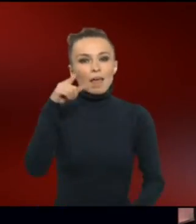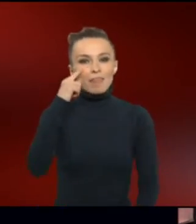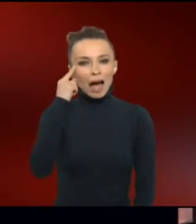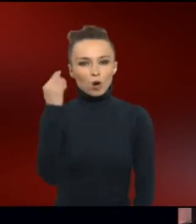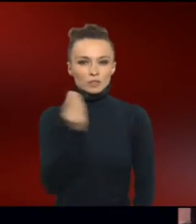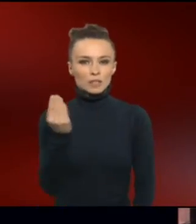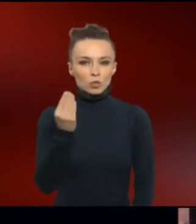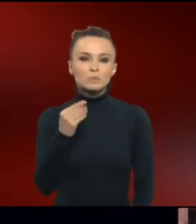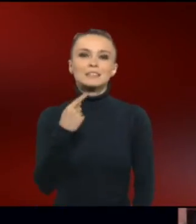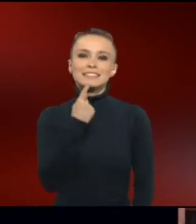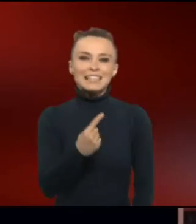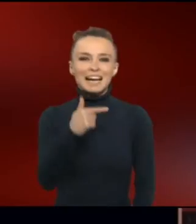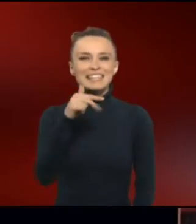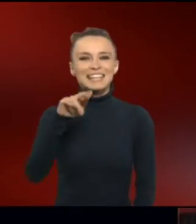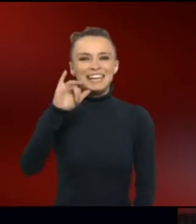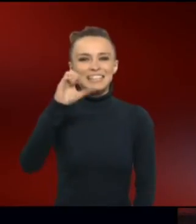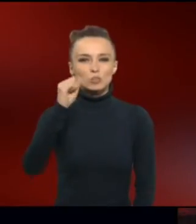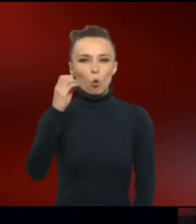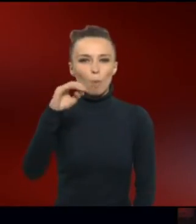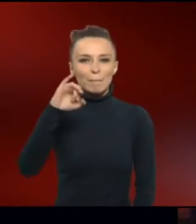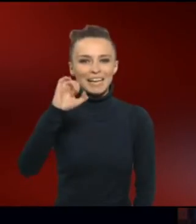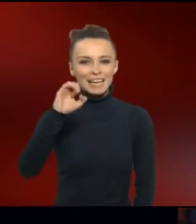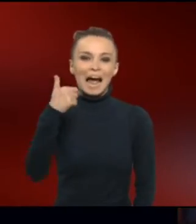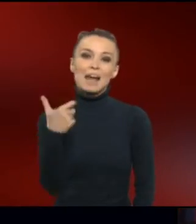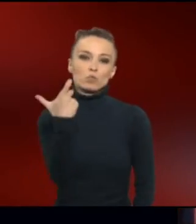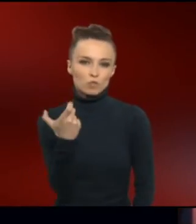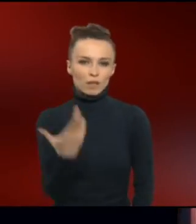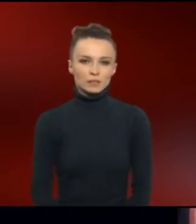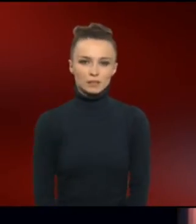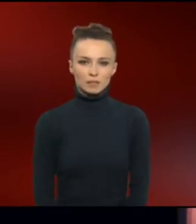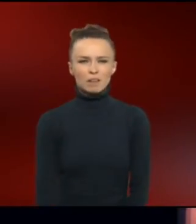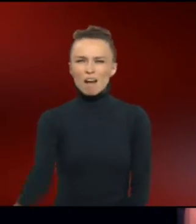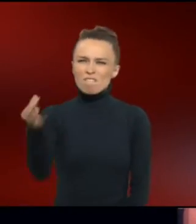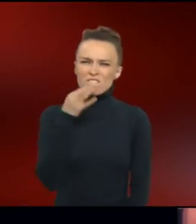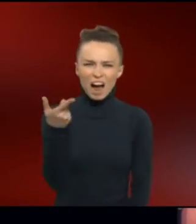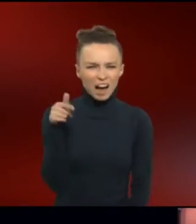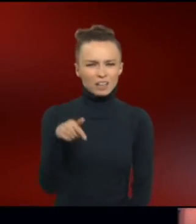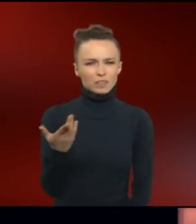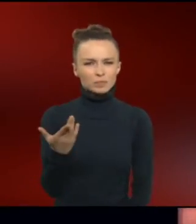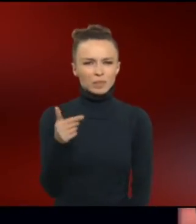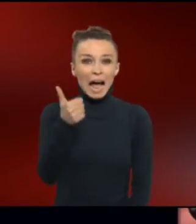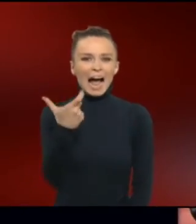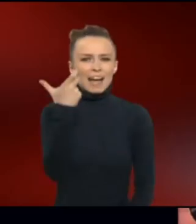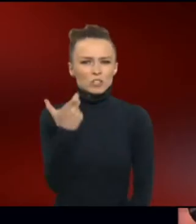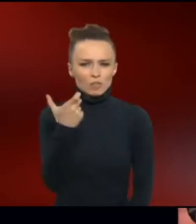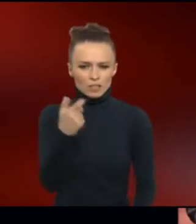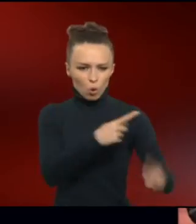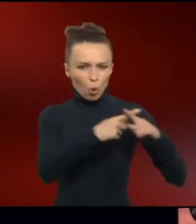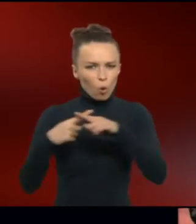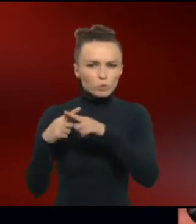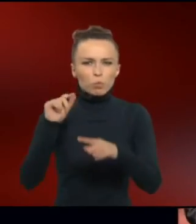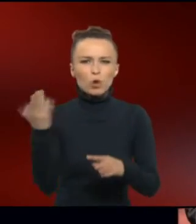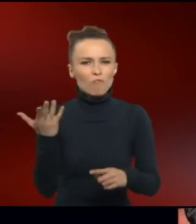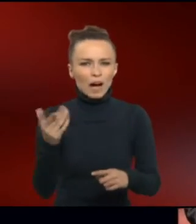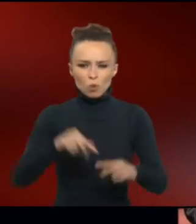auch von Trisomie 21. Und die Frage ist nun, was macht dieses 21. Chromosom?